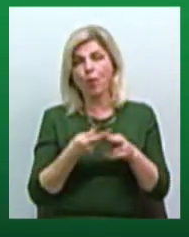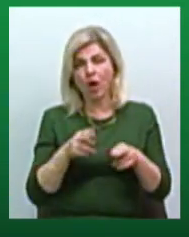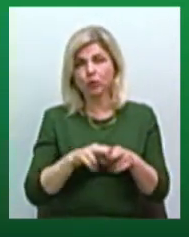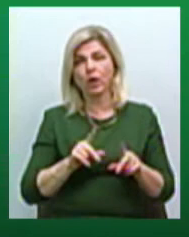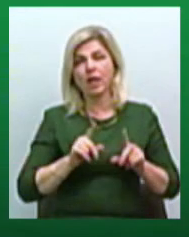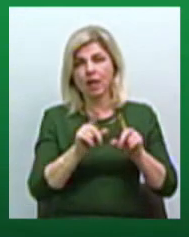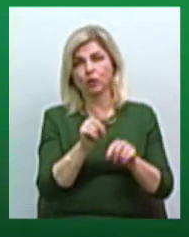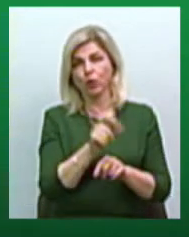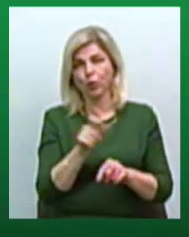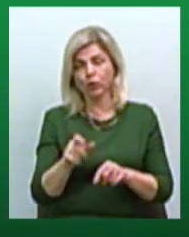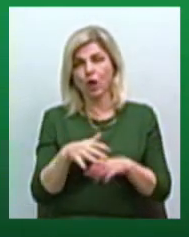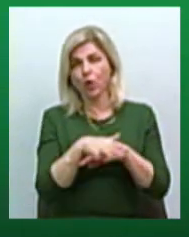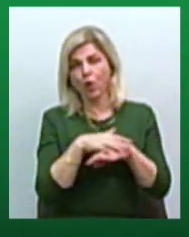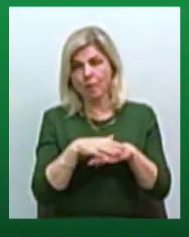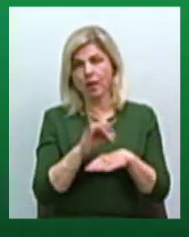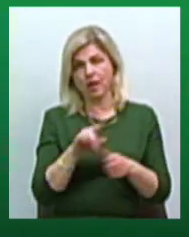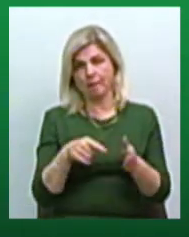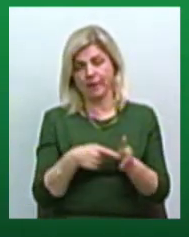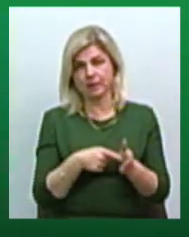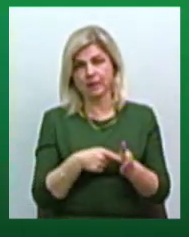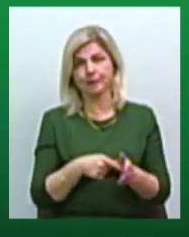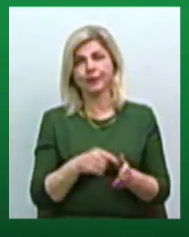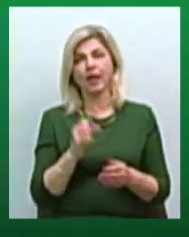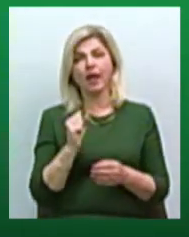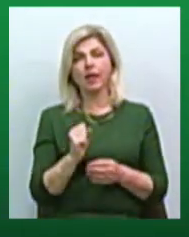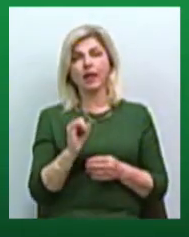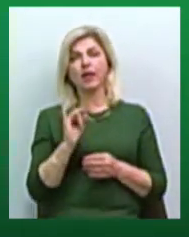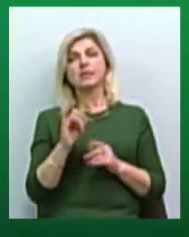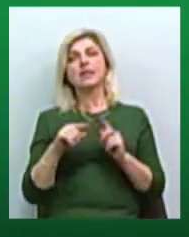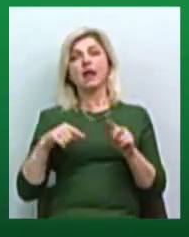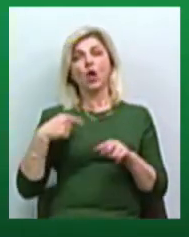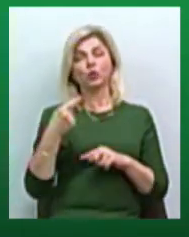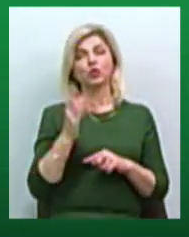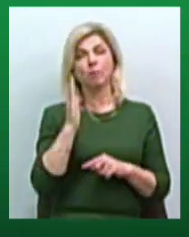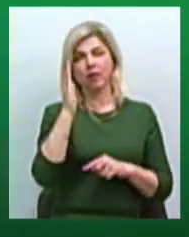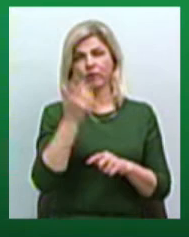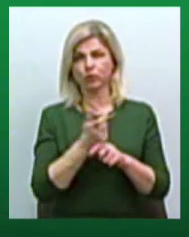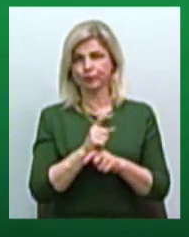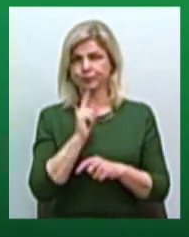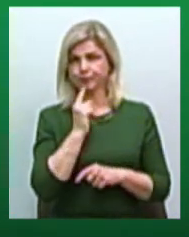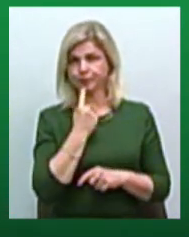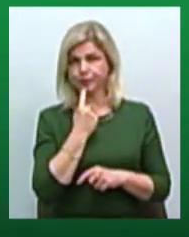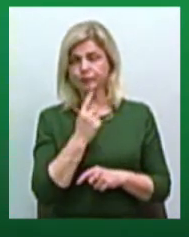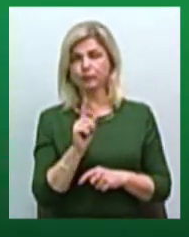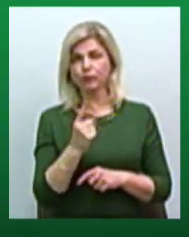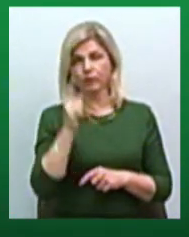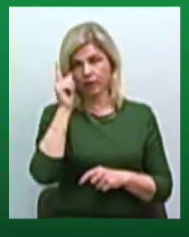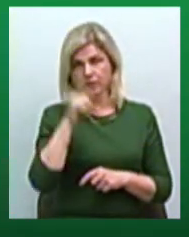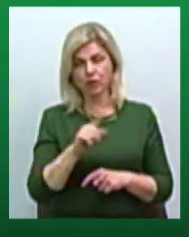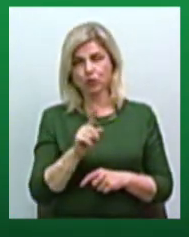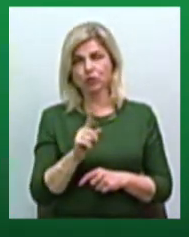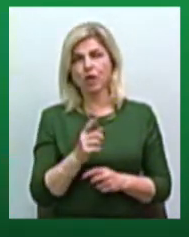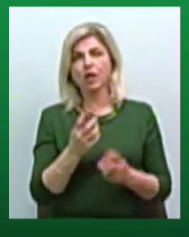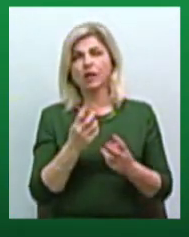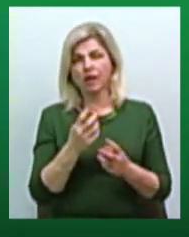громади, і міста. Наслідуючі перспективи дуже туманні, тому що ми знаємо, що забирають такси,